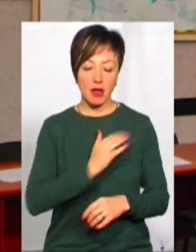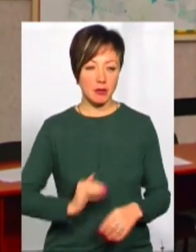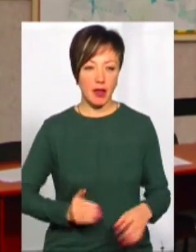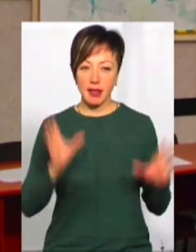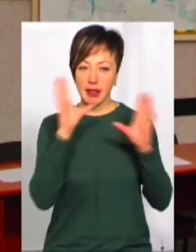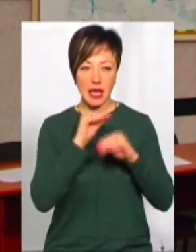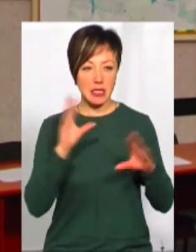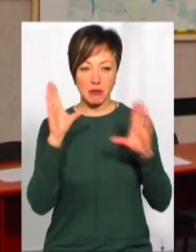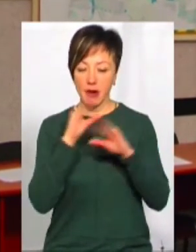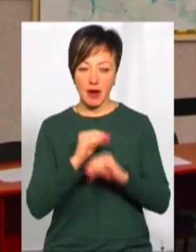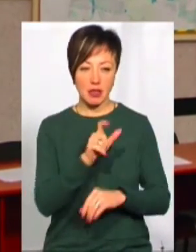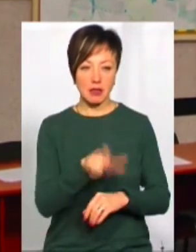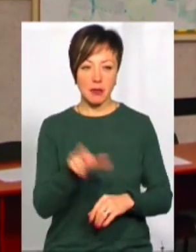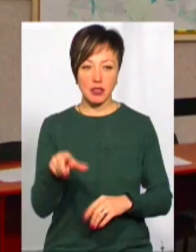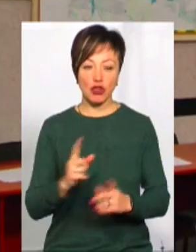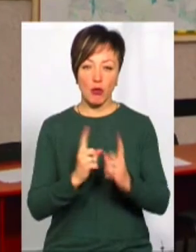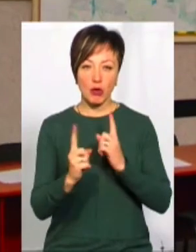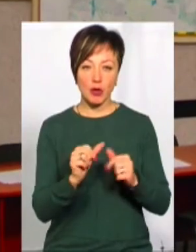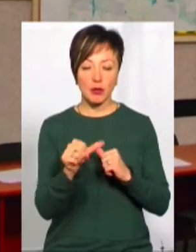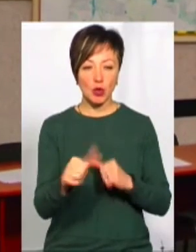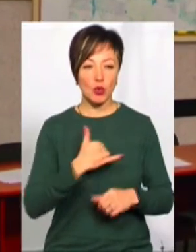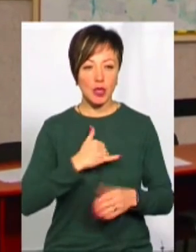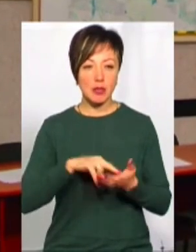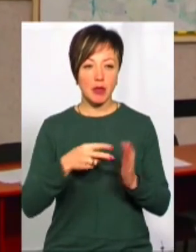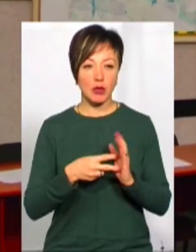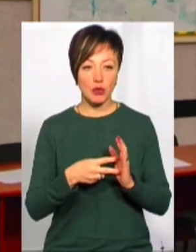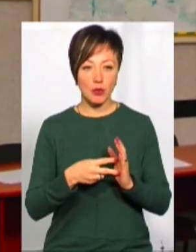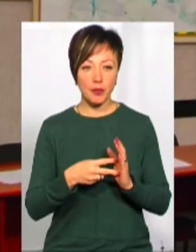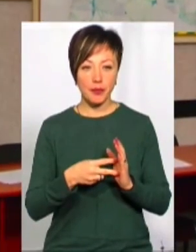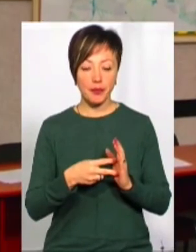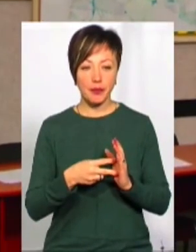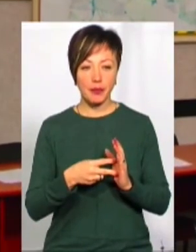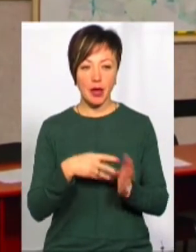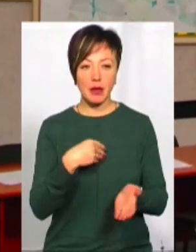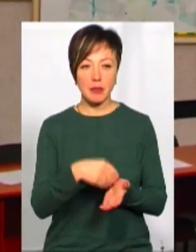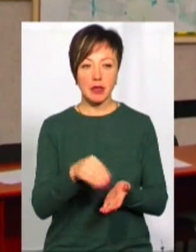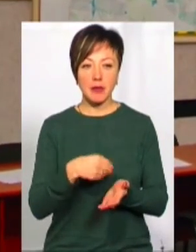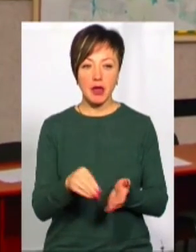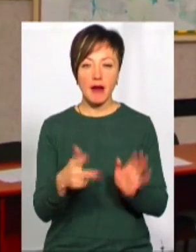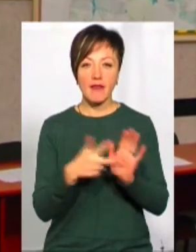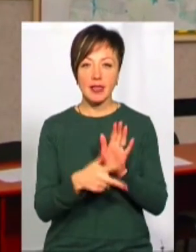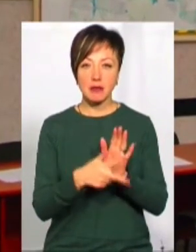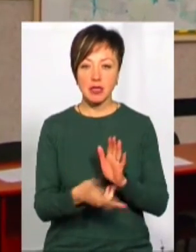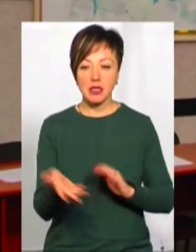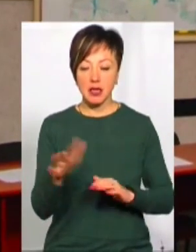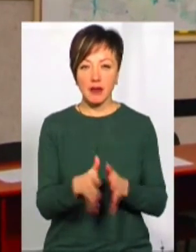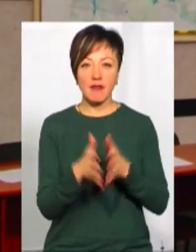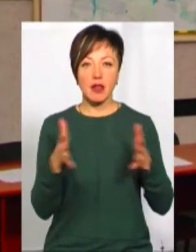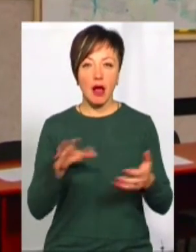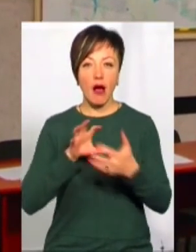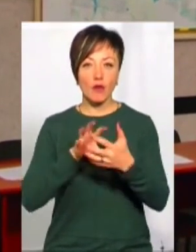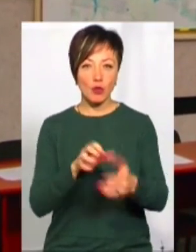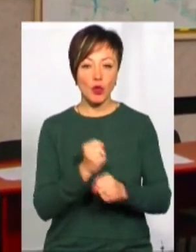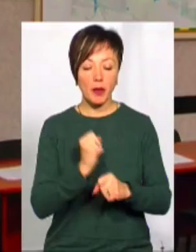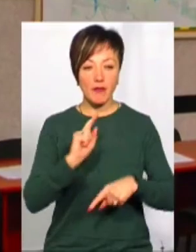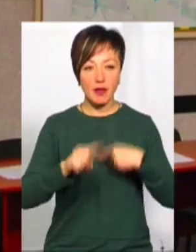справляється з пасажиропотоком. Крім того, в нас заплановано придбання влізів 10 великих автобусів, це буде робитися вже